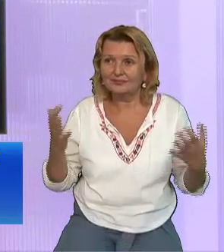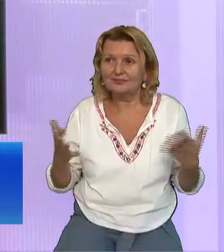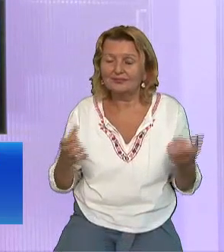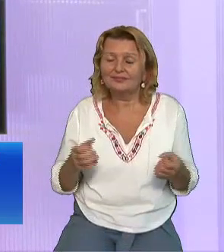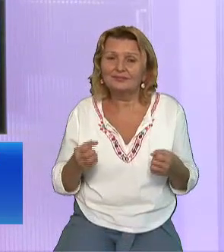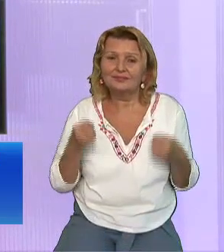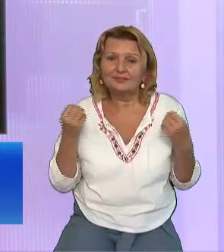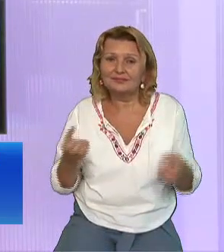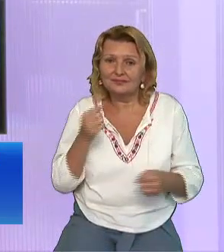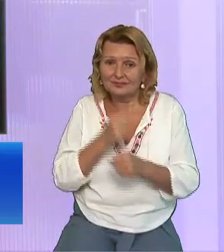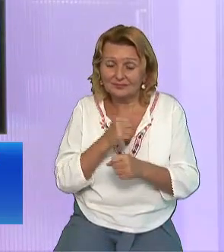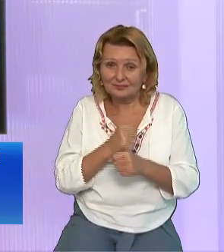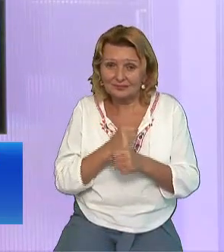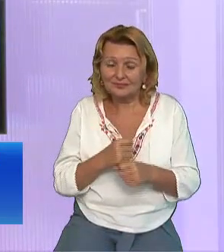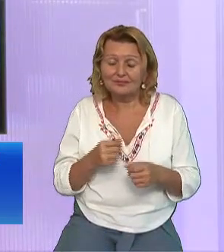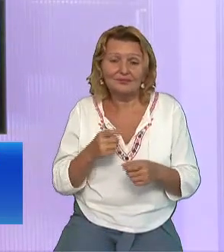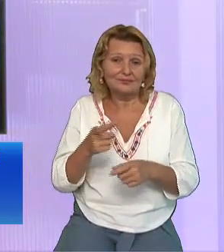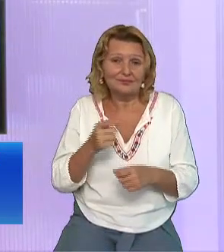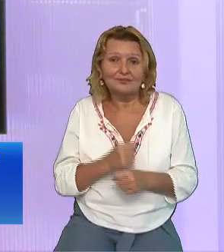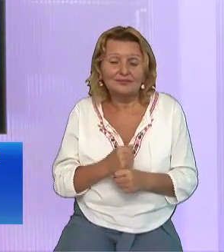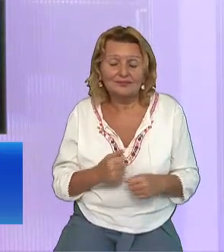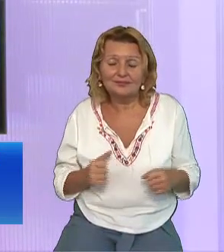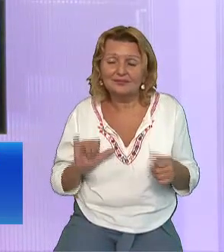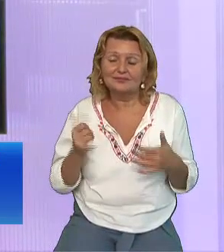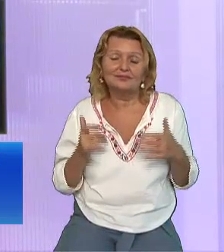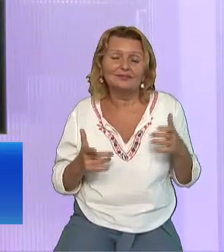Situații dramatice ai trăit Nu uita un lucru